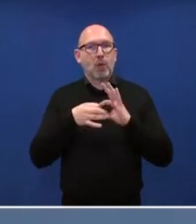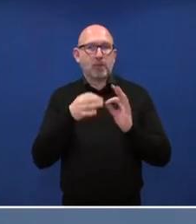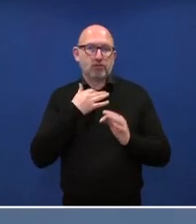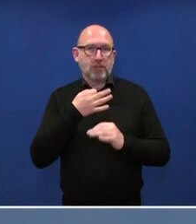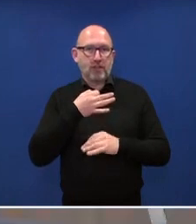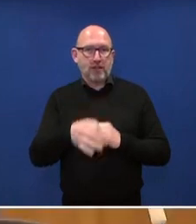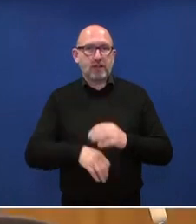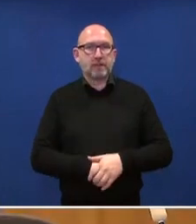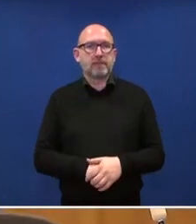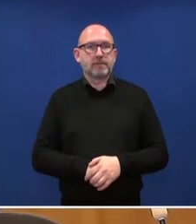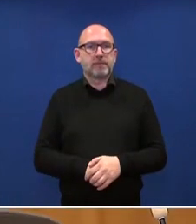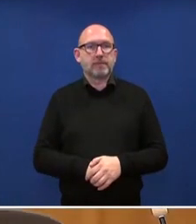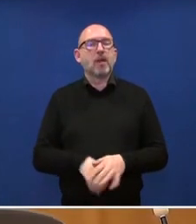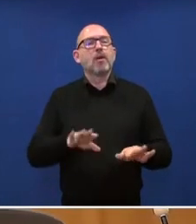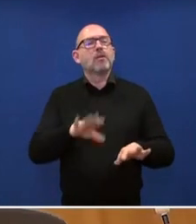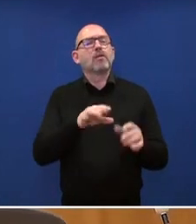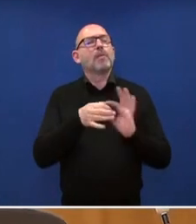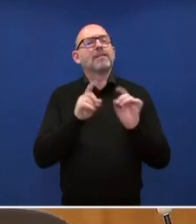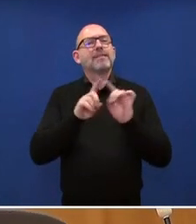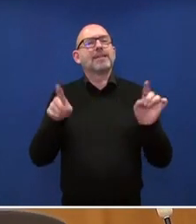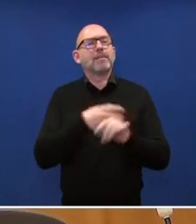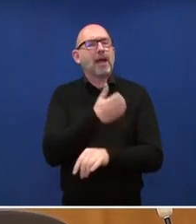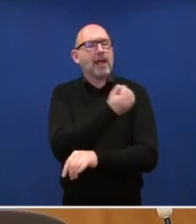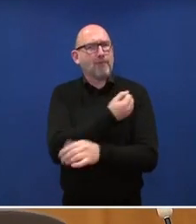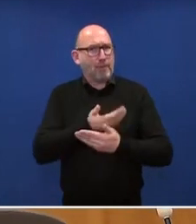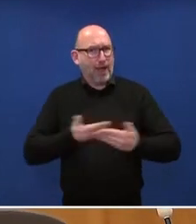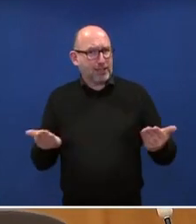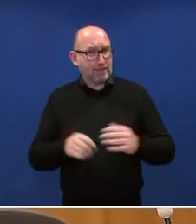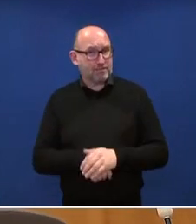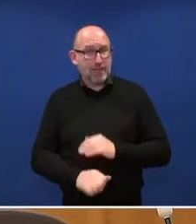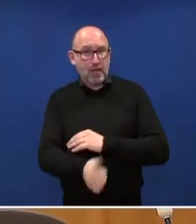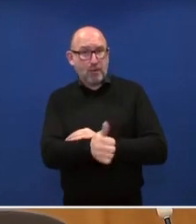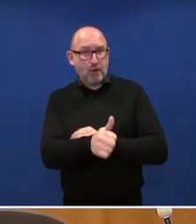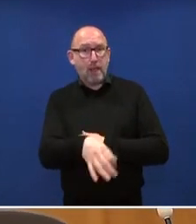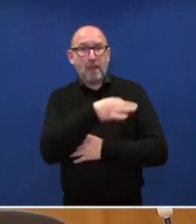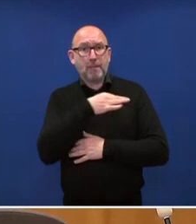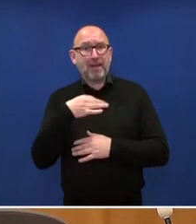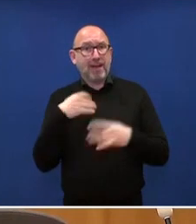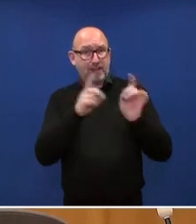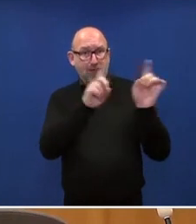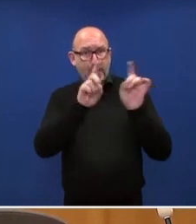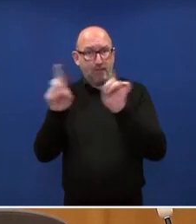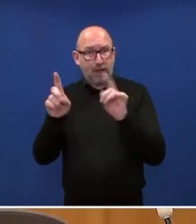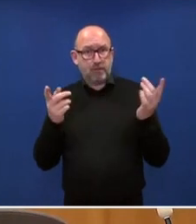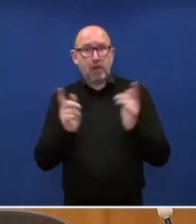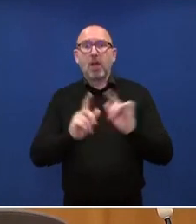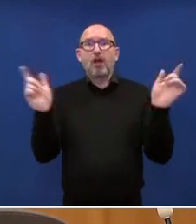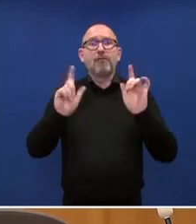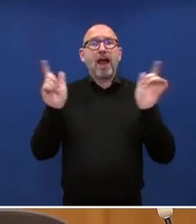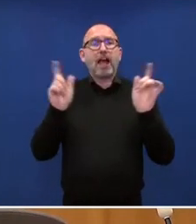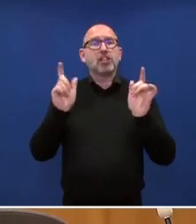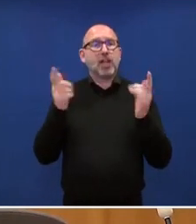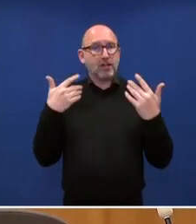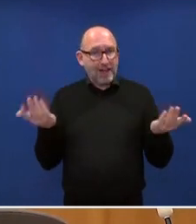Ich wollte noch ein Impfbereitschaft fragen. Wie beurteilen Sie eigentlich die Idee, privater Unternehmer beispielsweise zu Veranstaltungen nur geimpfte